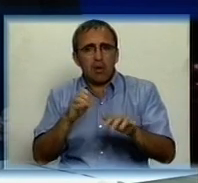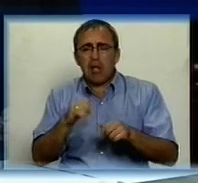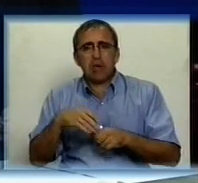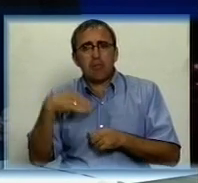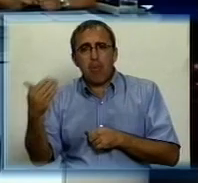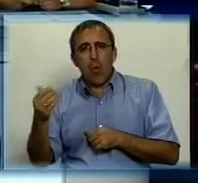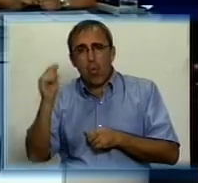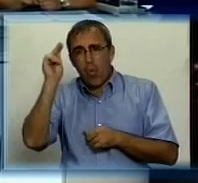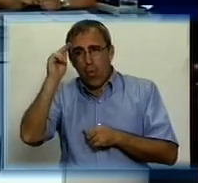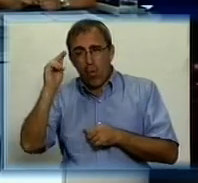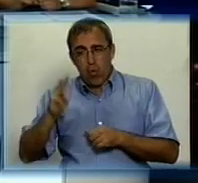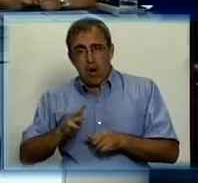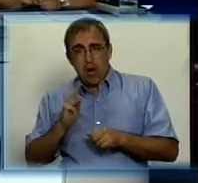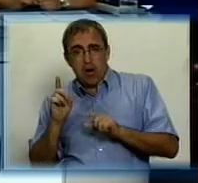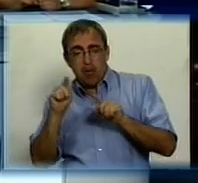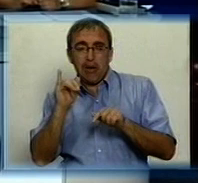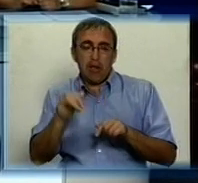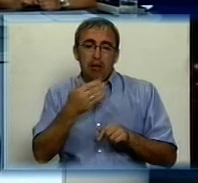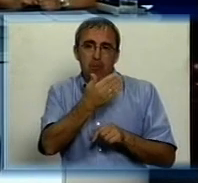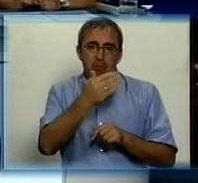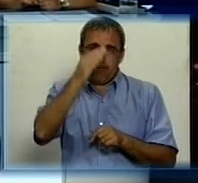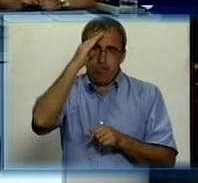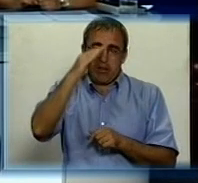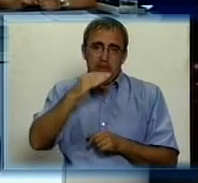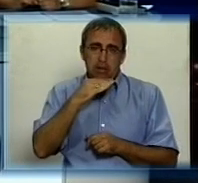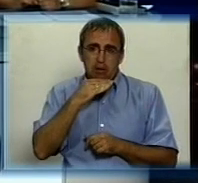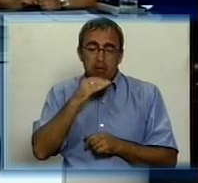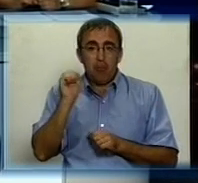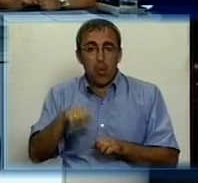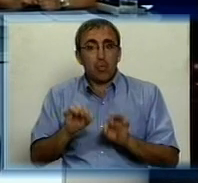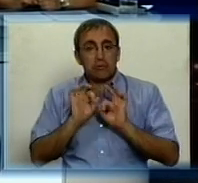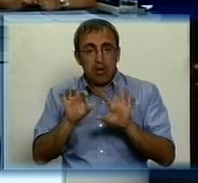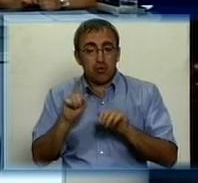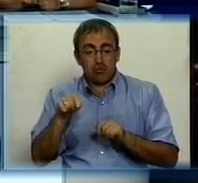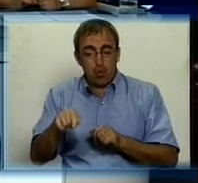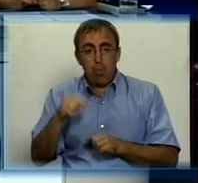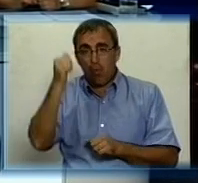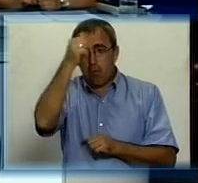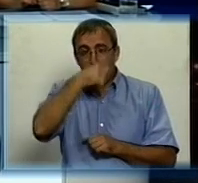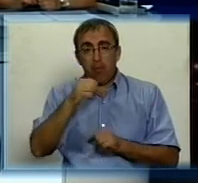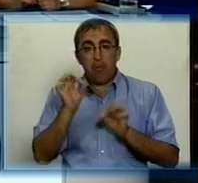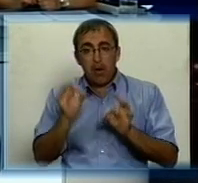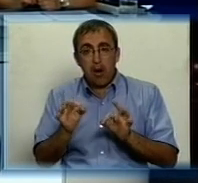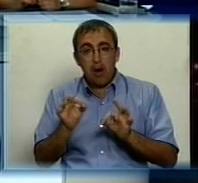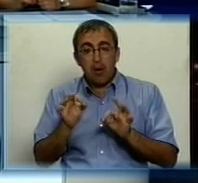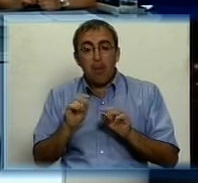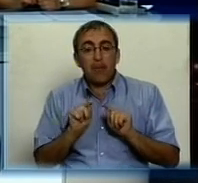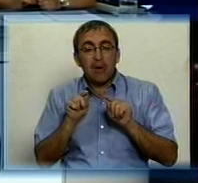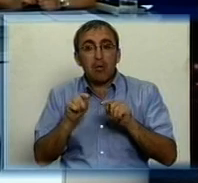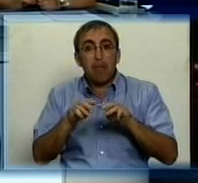абітурієнтів, не з боку їх батьків. Можу сказати, що в цьому році правильно підійшло міністерство,